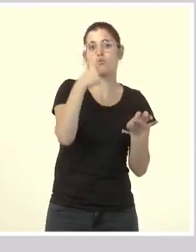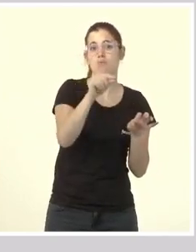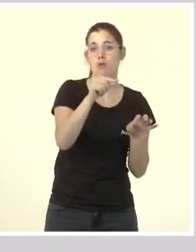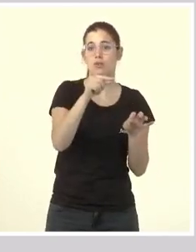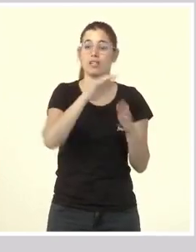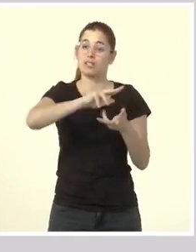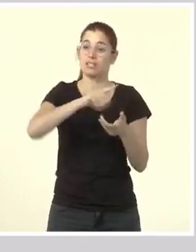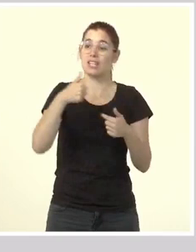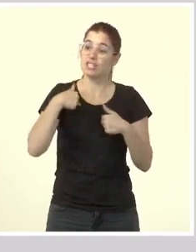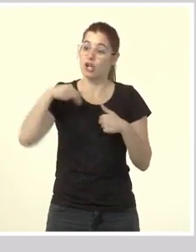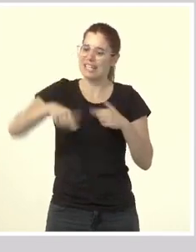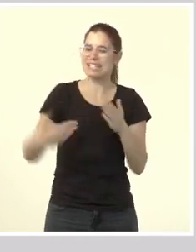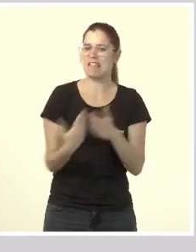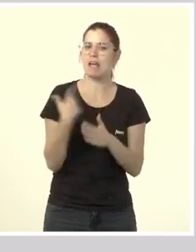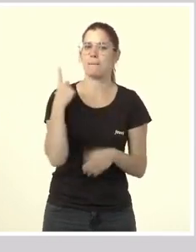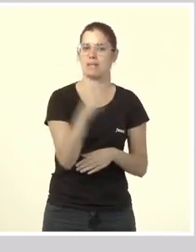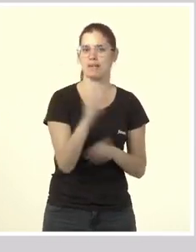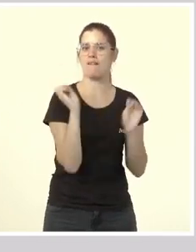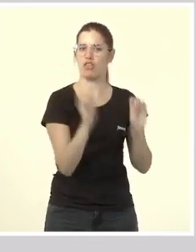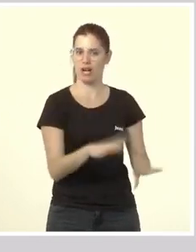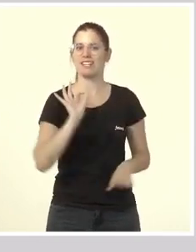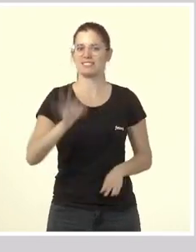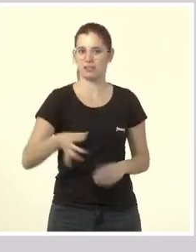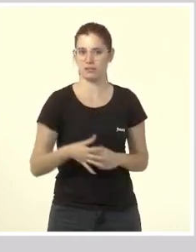idea me iré a mi casa. I això és lo que literalment vaig dir.